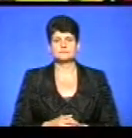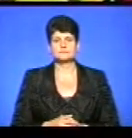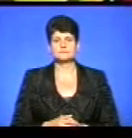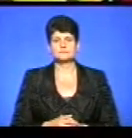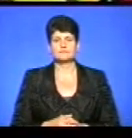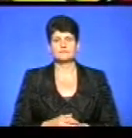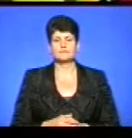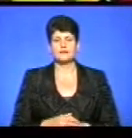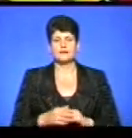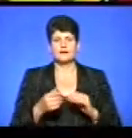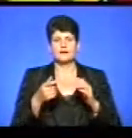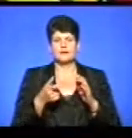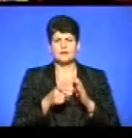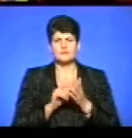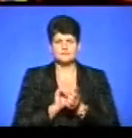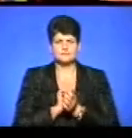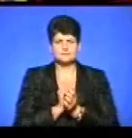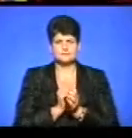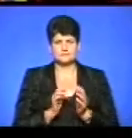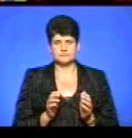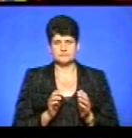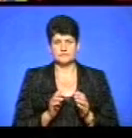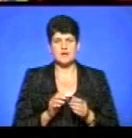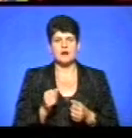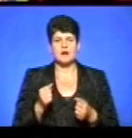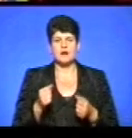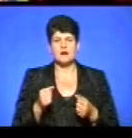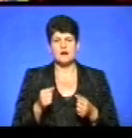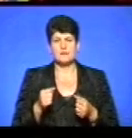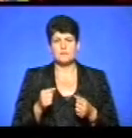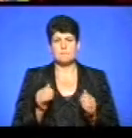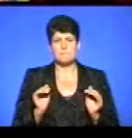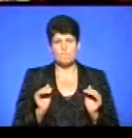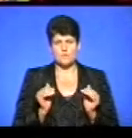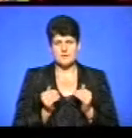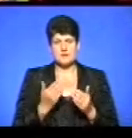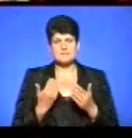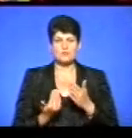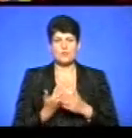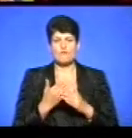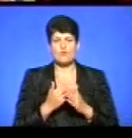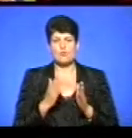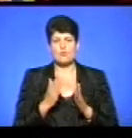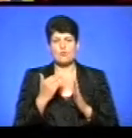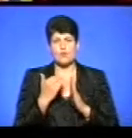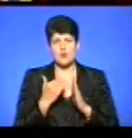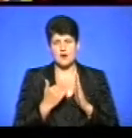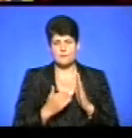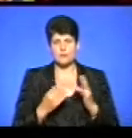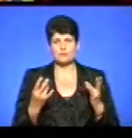Класний простір заповнений. Парти мобільні, але так як за новою програмою потрібні